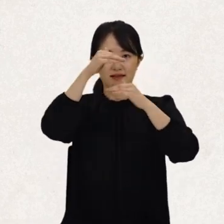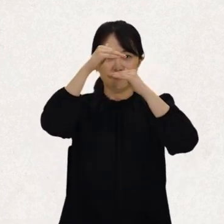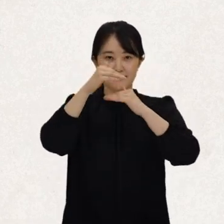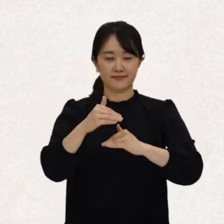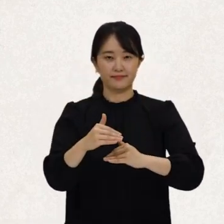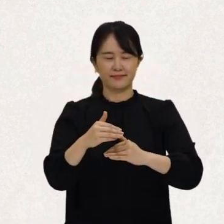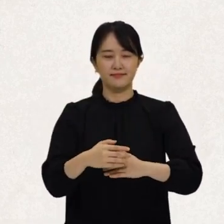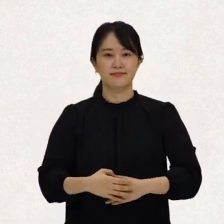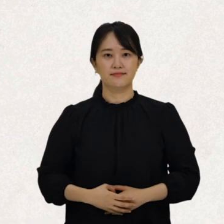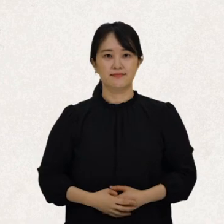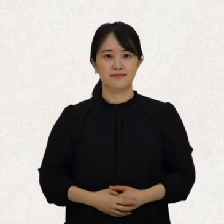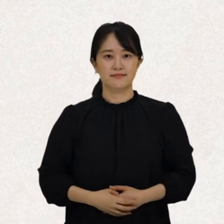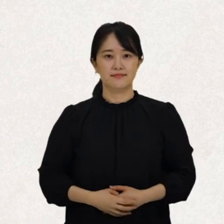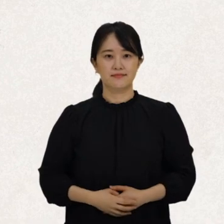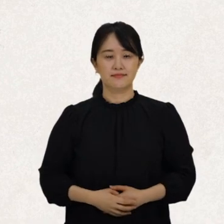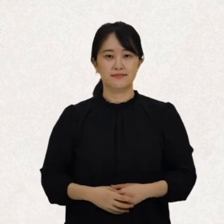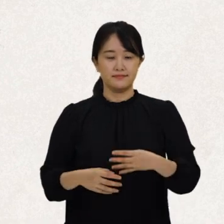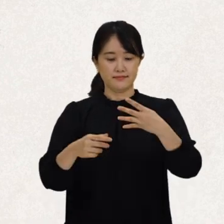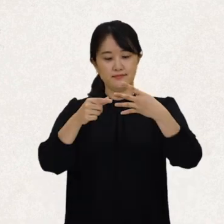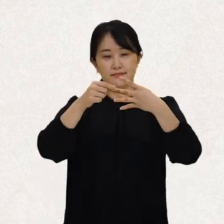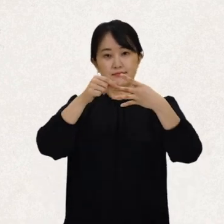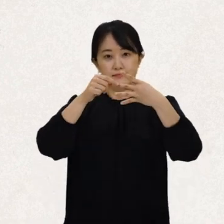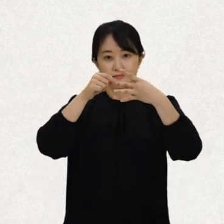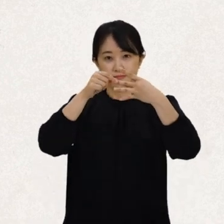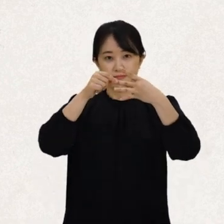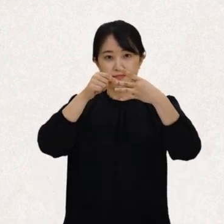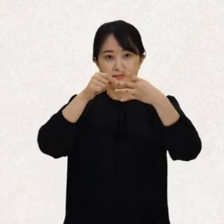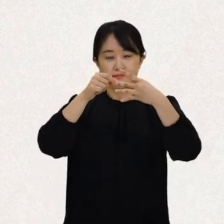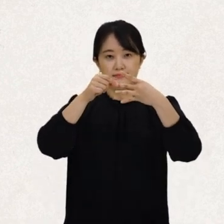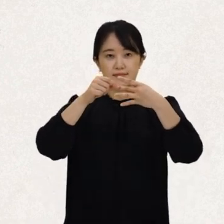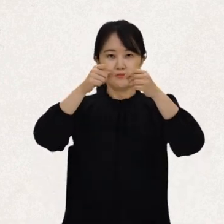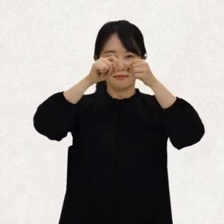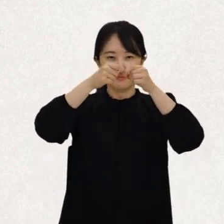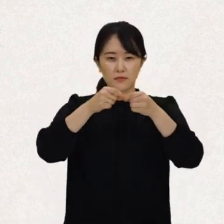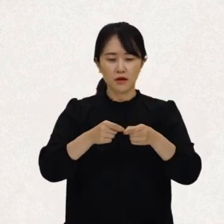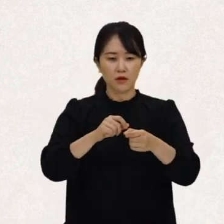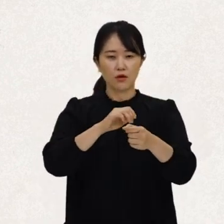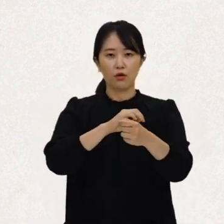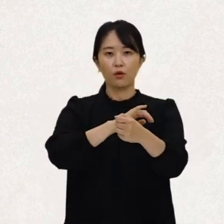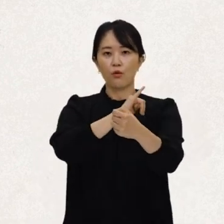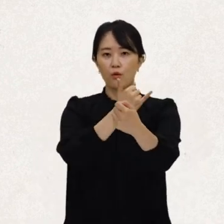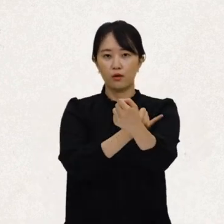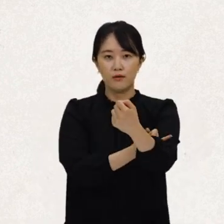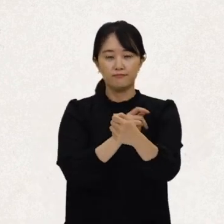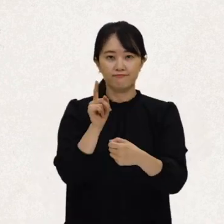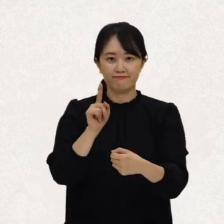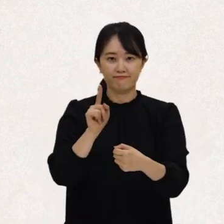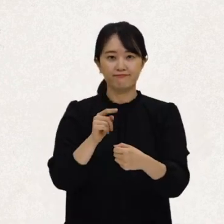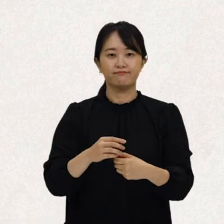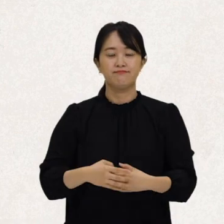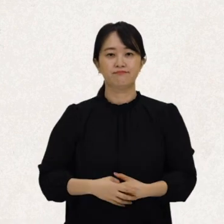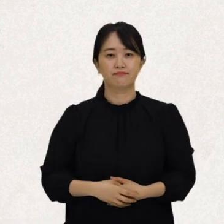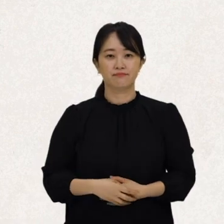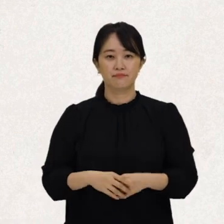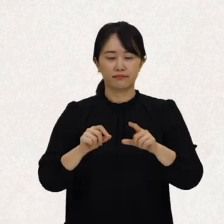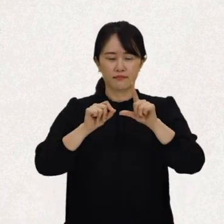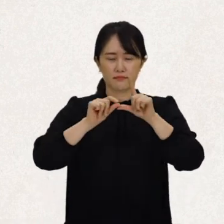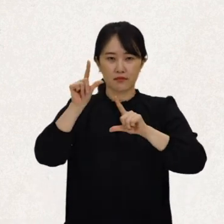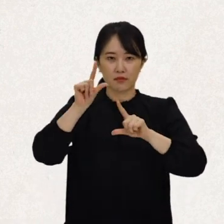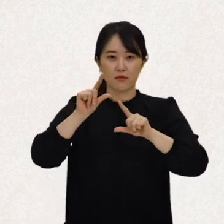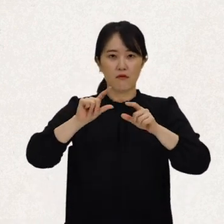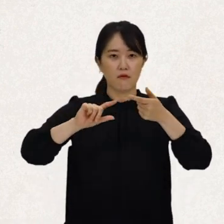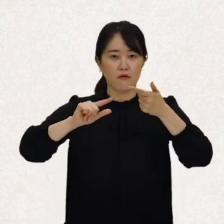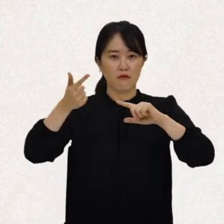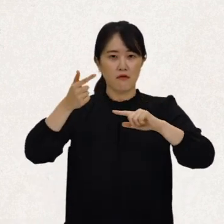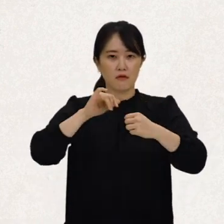있어요. 그리고 제2절에서는 구체적인 권리를 다루고 있어요. 대부분 다른